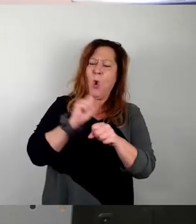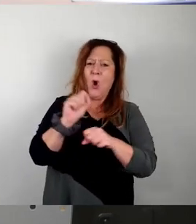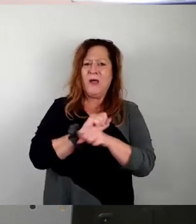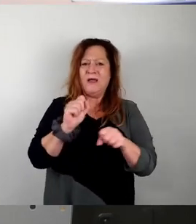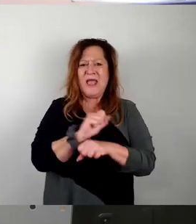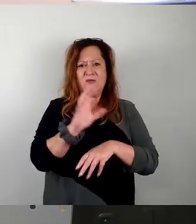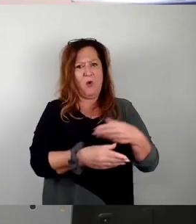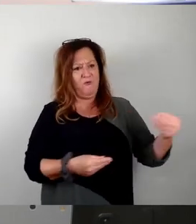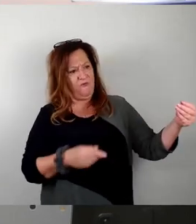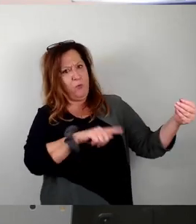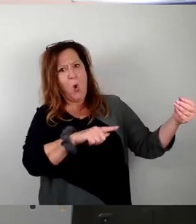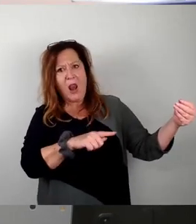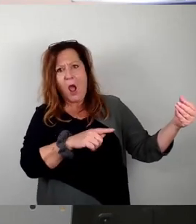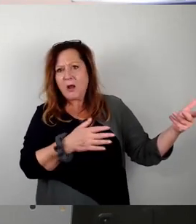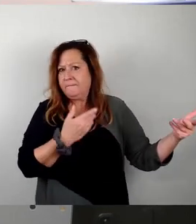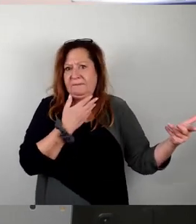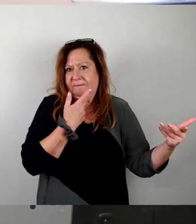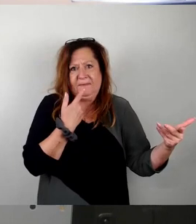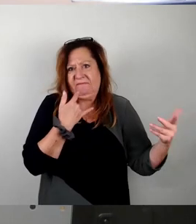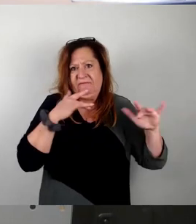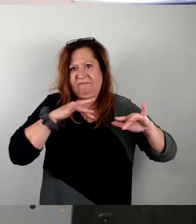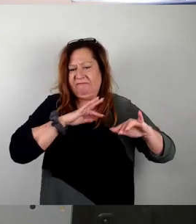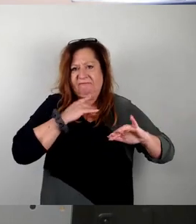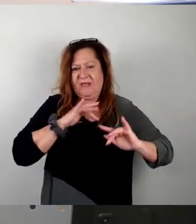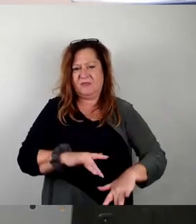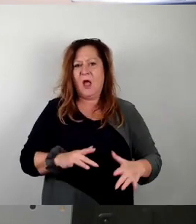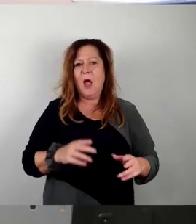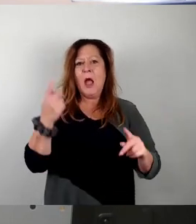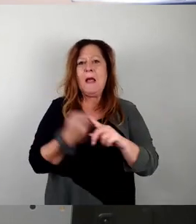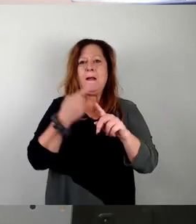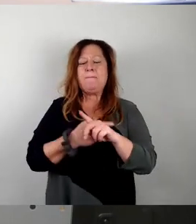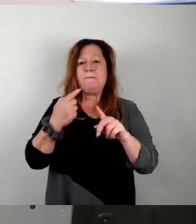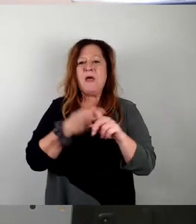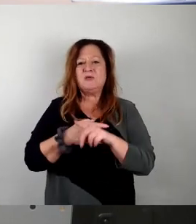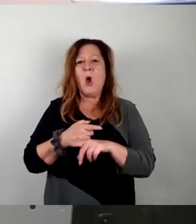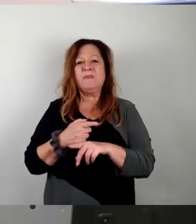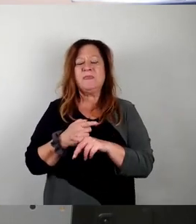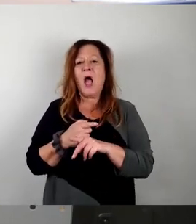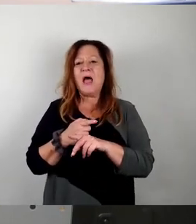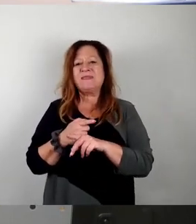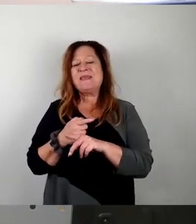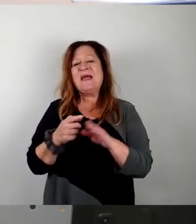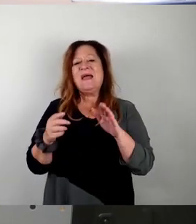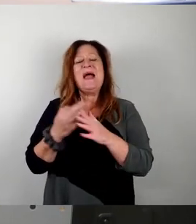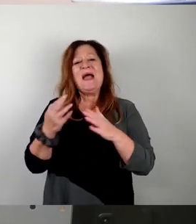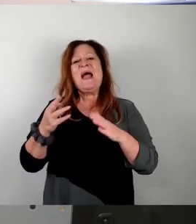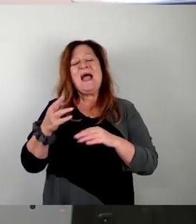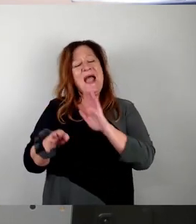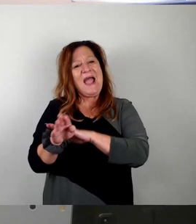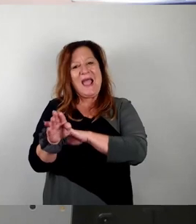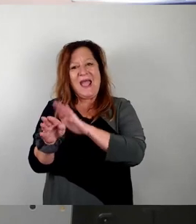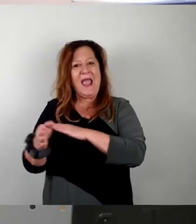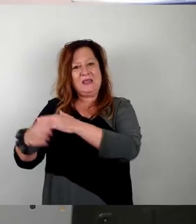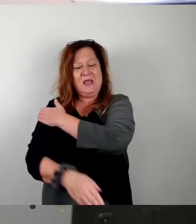gar nicht mehr viel übrig. Und insbesondere die rechte Seite des Rates erkannte dann wieder die Gunst der Stunde. Endlich gab es mal wieder ein Thema, mit dem man dem Bürger